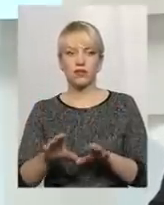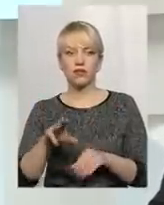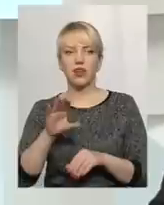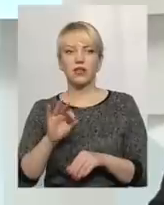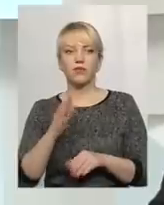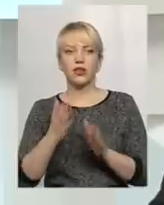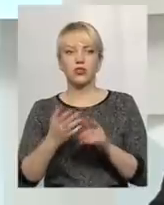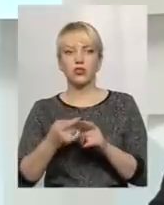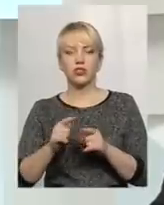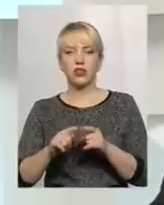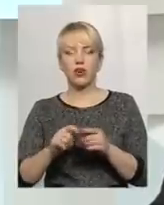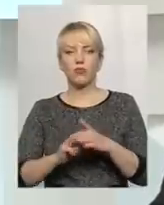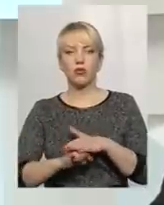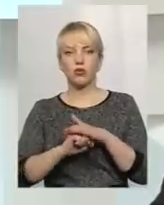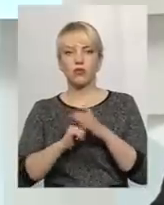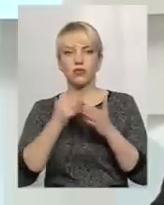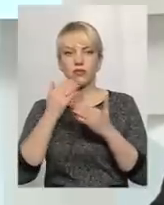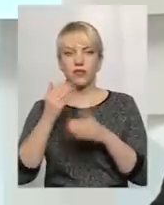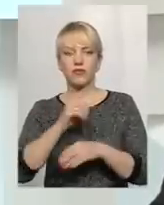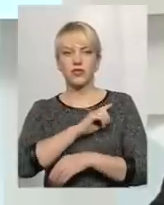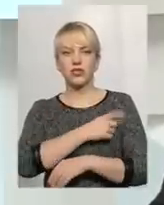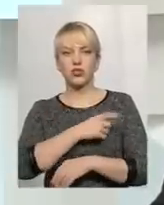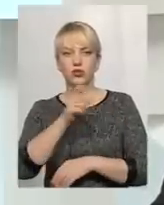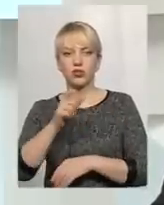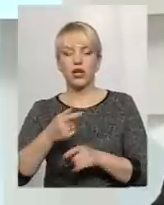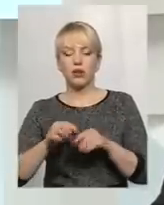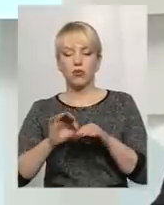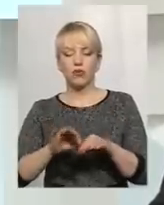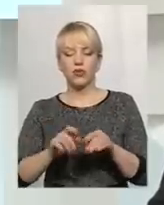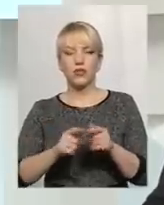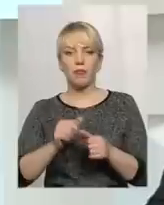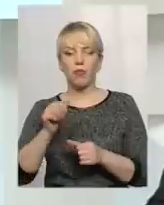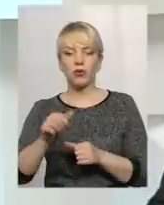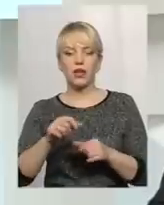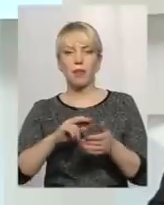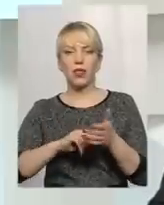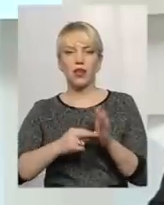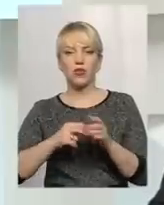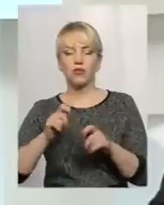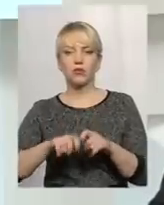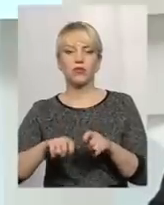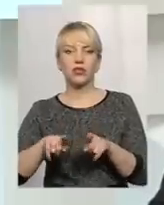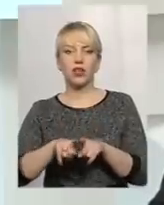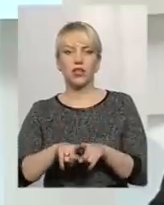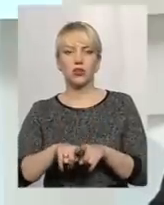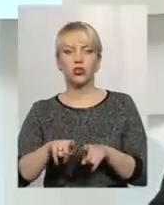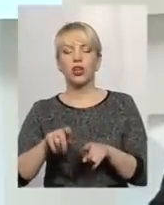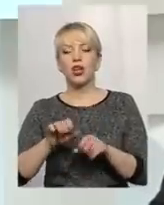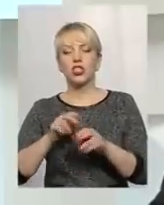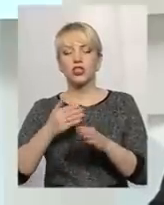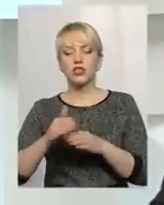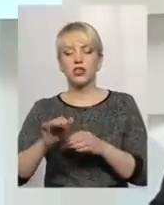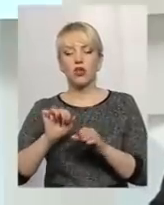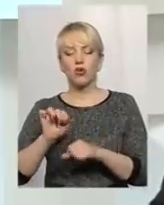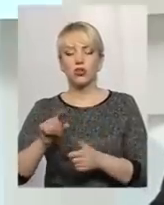якщо це орієнтоване звернення фізичної особи, то проводяться позапланові перевірки. А також частина охоронних зобов'язань може бути